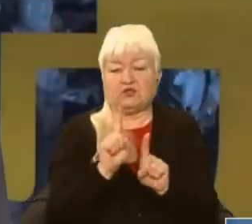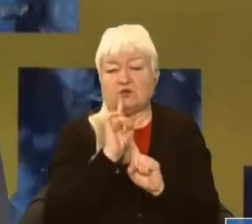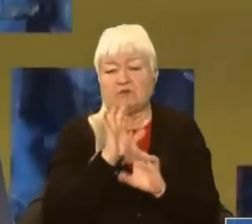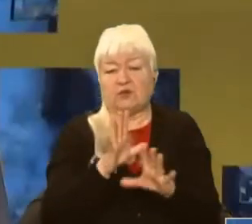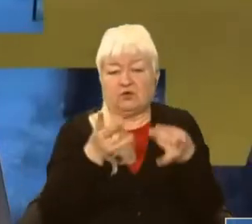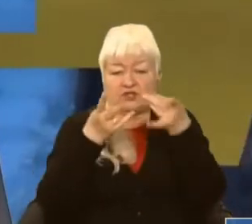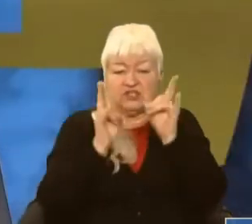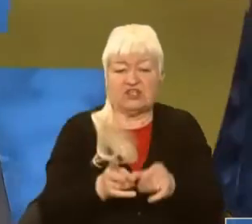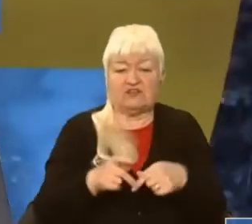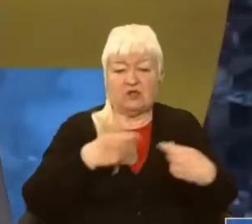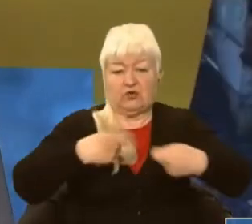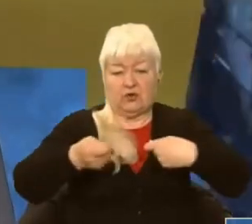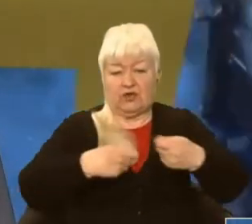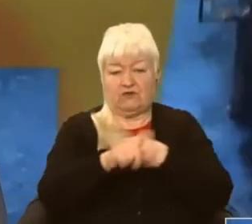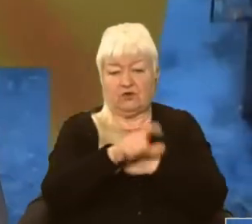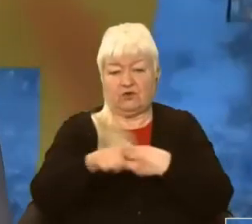жертвою торгівлі людьми за кордоном.